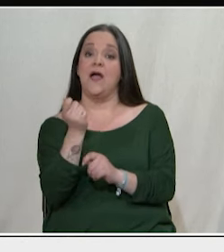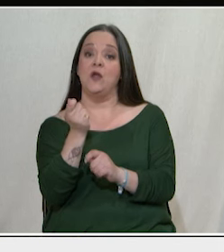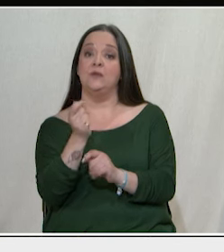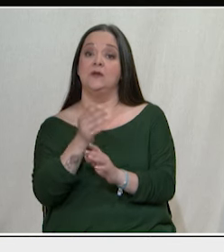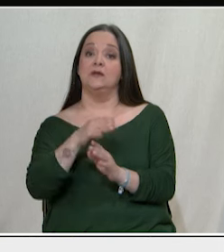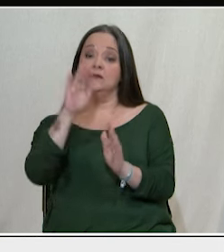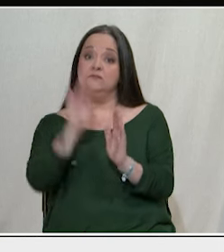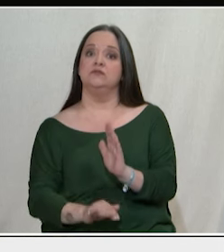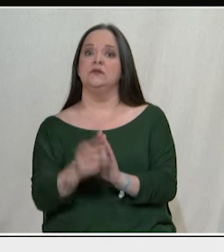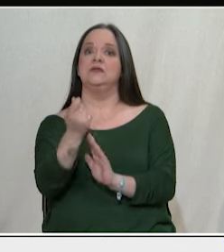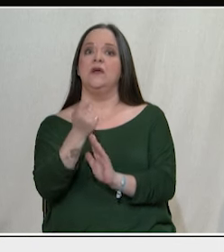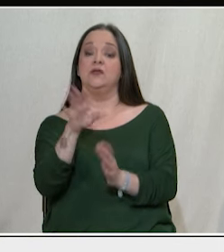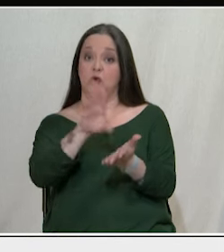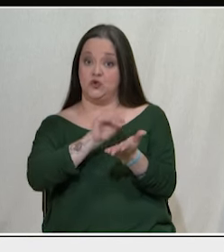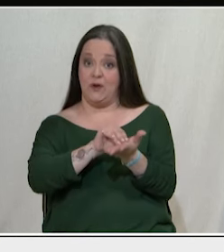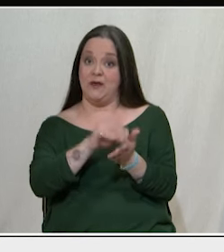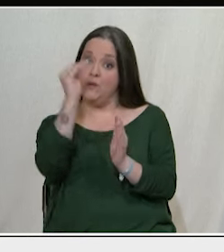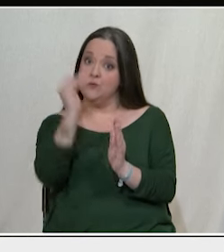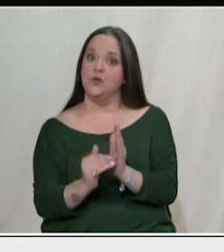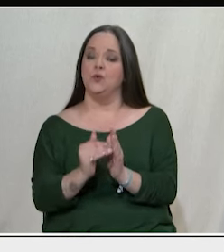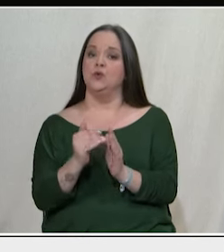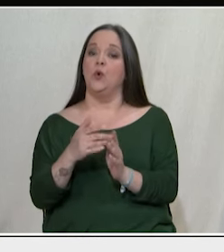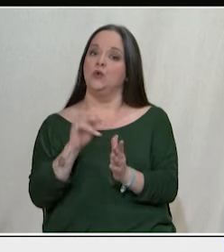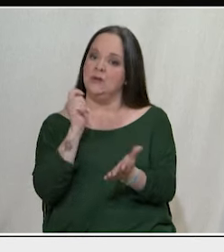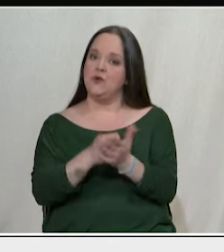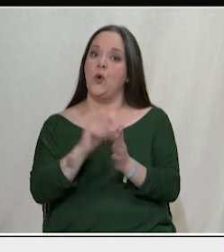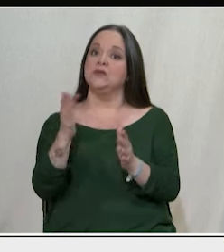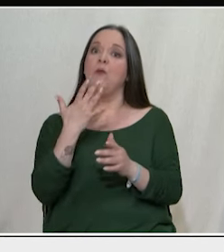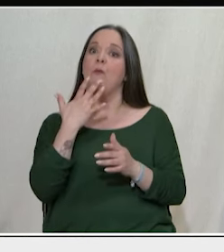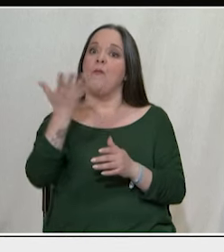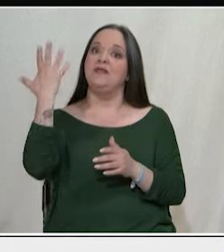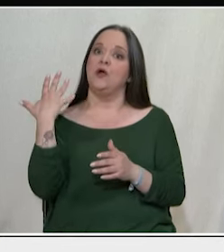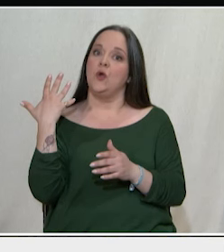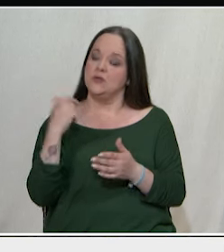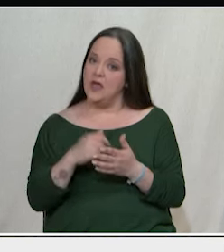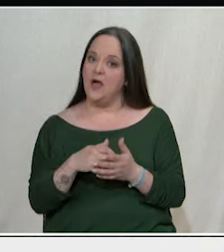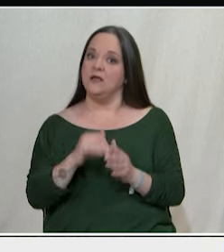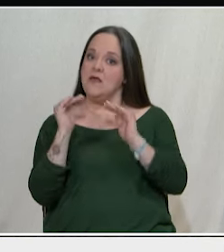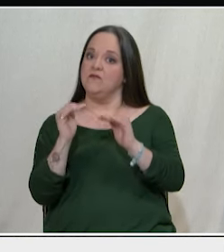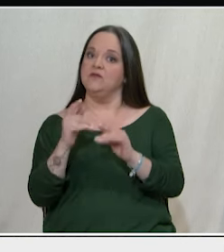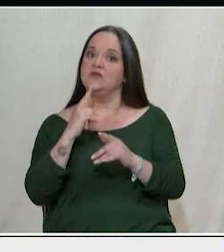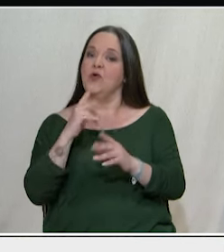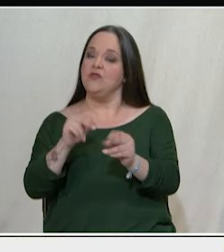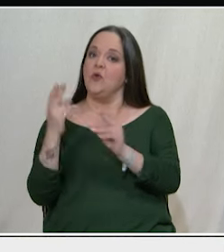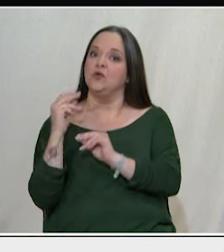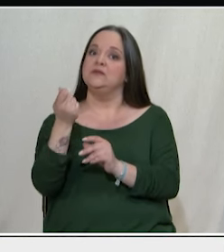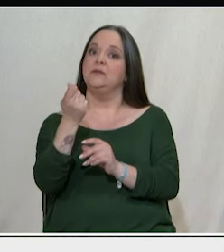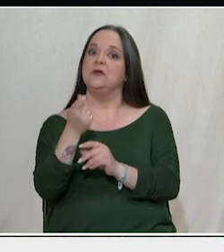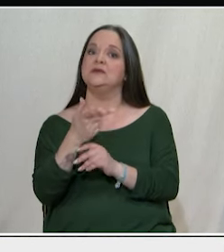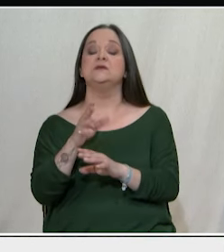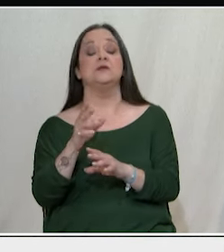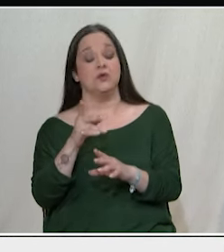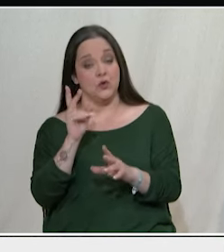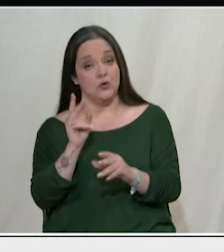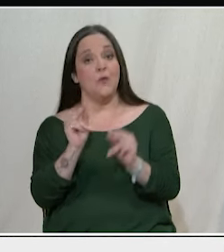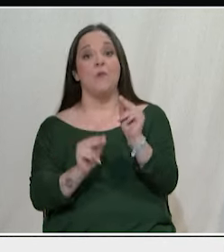να γίνει για να πηγαίνω εγώ στο σούπερ μάρκετ και να δίνω ό,τι έδινα πριν από πέντε χρόνια. Ναι, το πρόβλημα δεν είναι τεχνικό ή